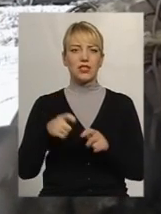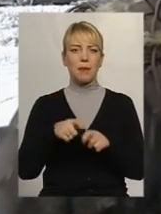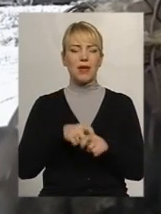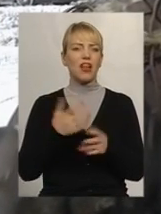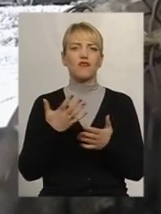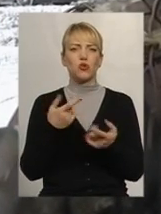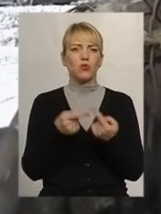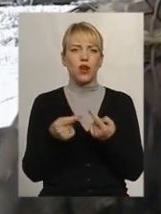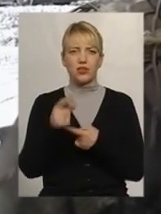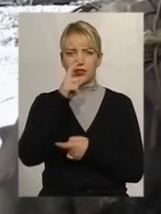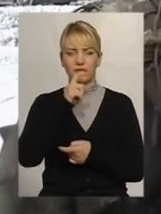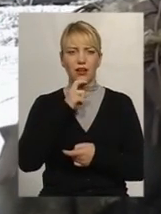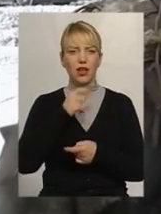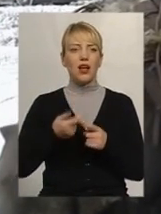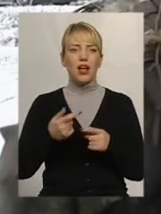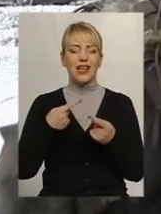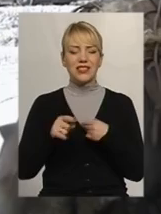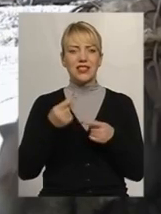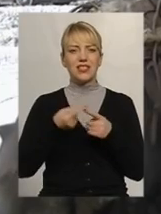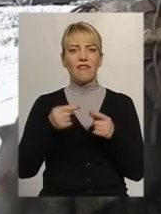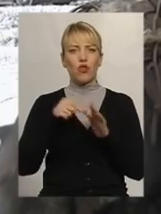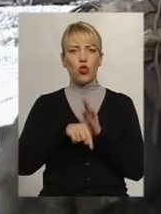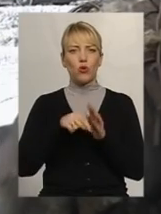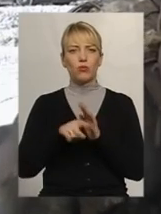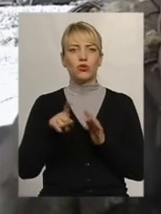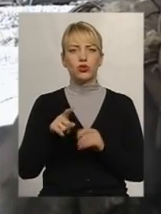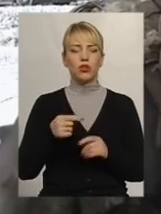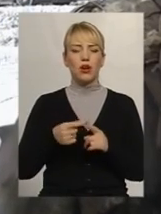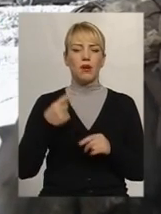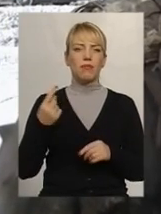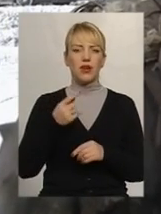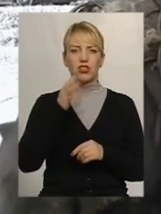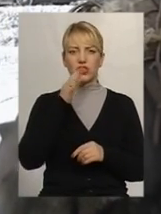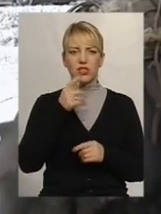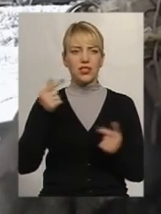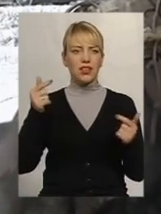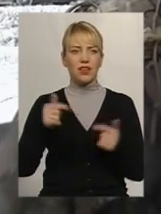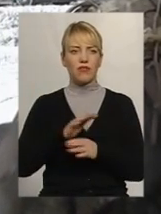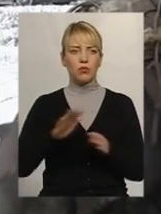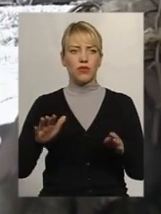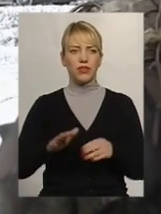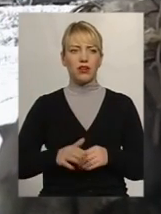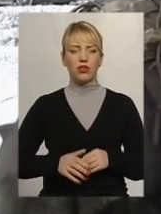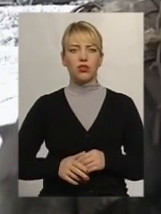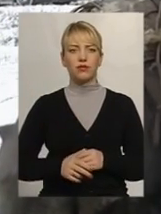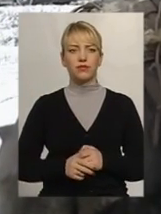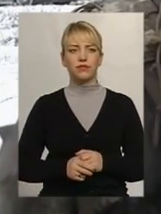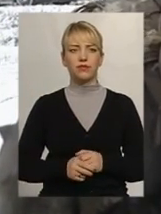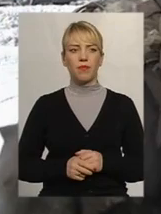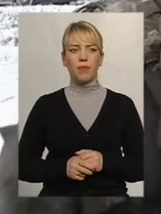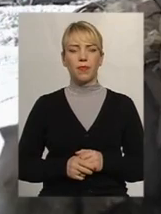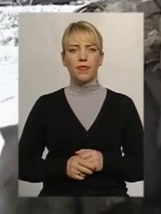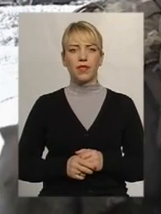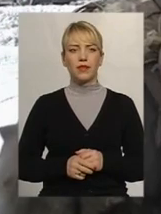різниця? Різниця в тому, що менше часу на відкриття вогню, менше